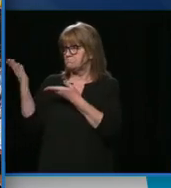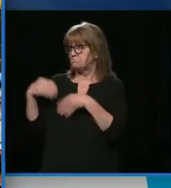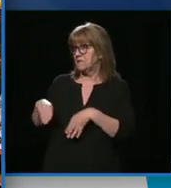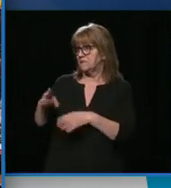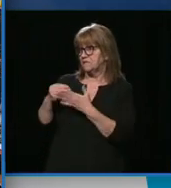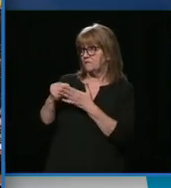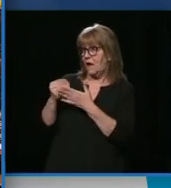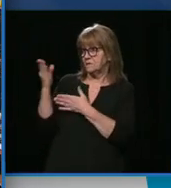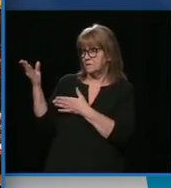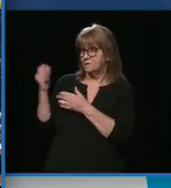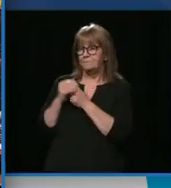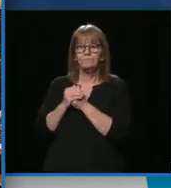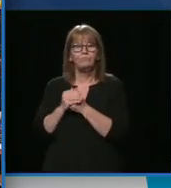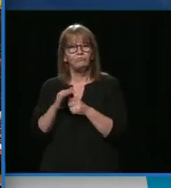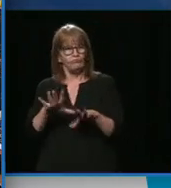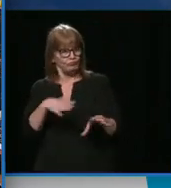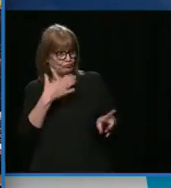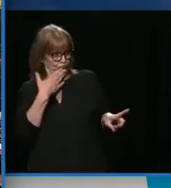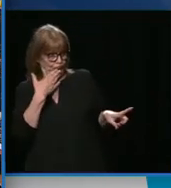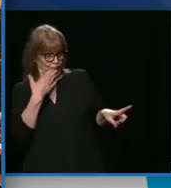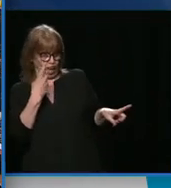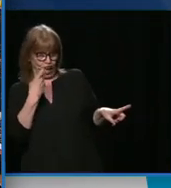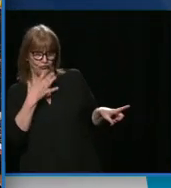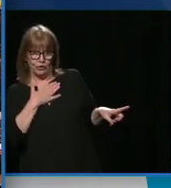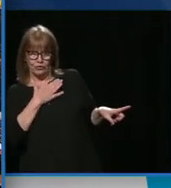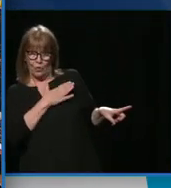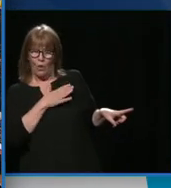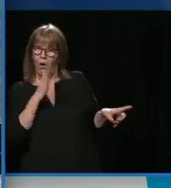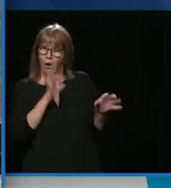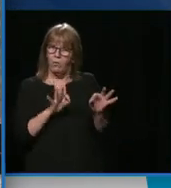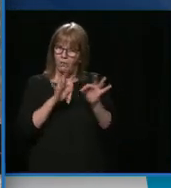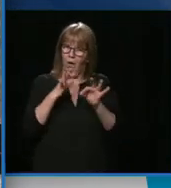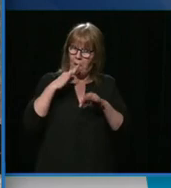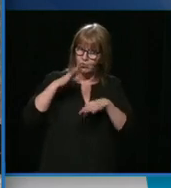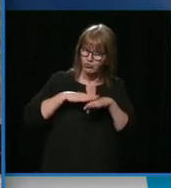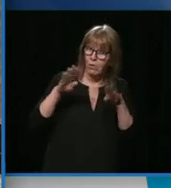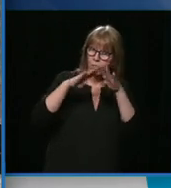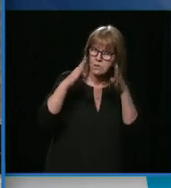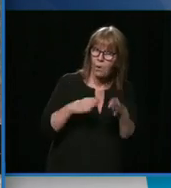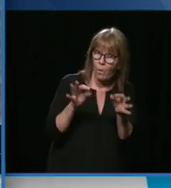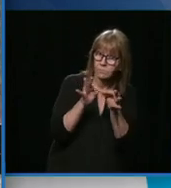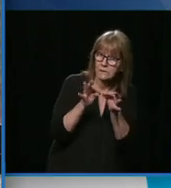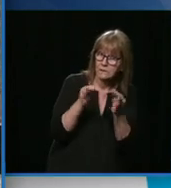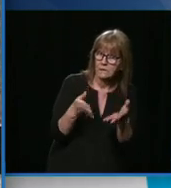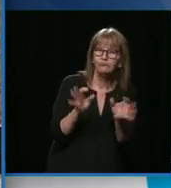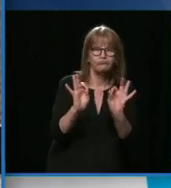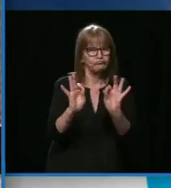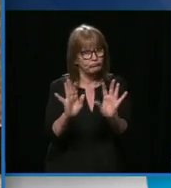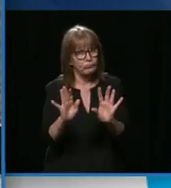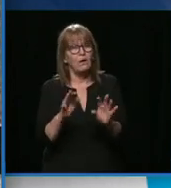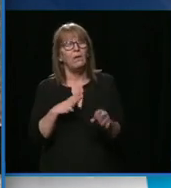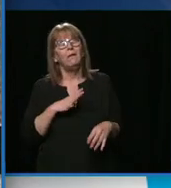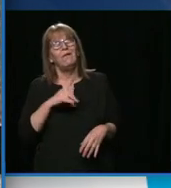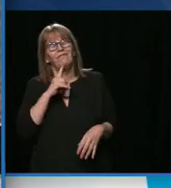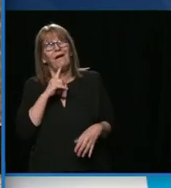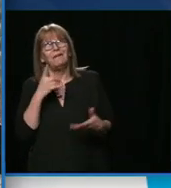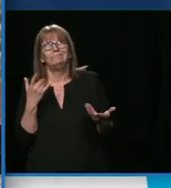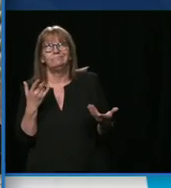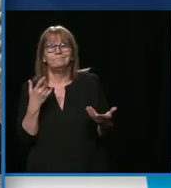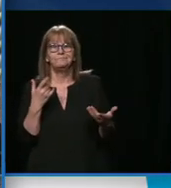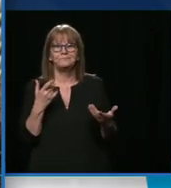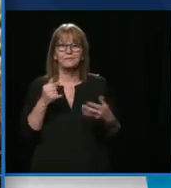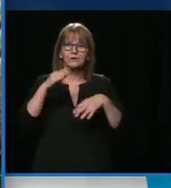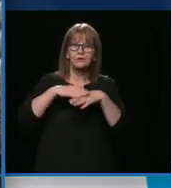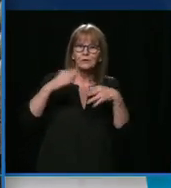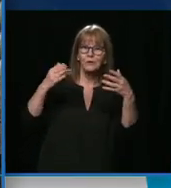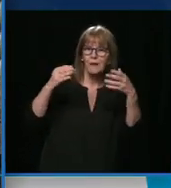Merci pour la question.'est un sujet extrêmement important. Effectivement, la demande pour les biens immobiliers